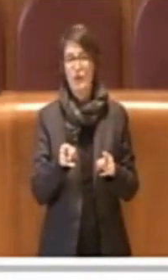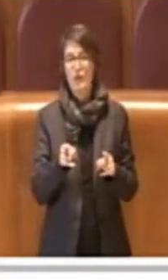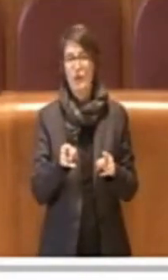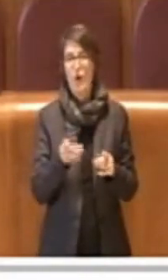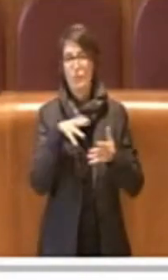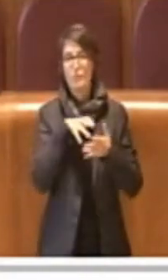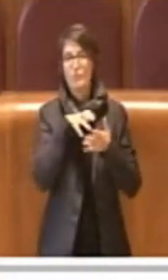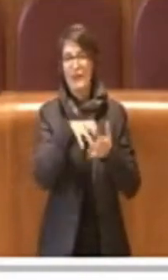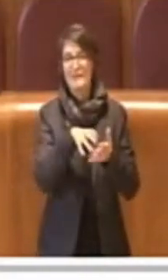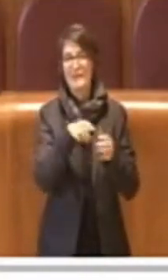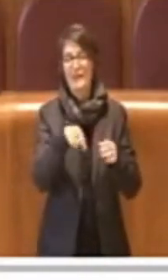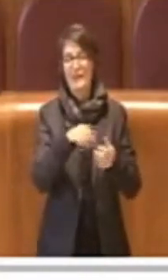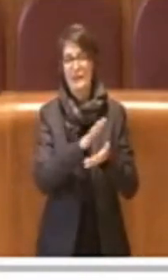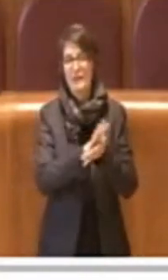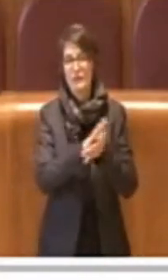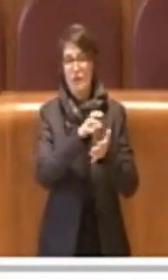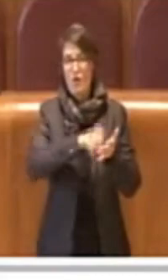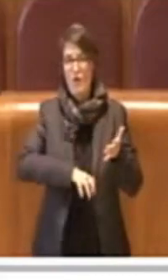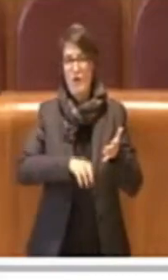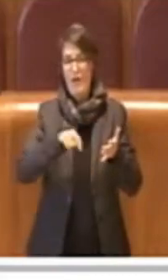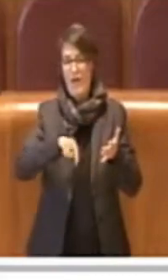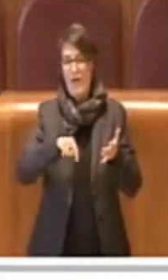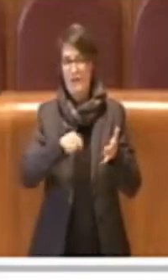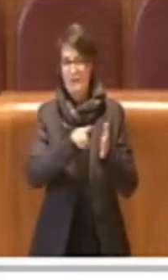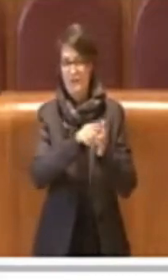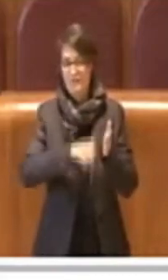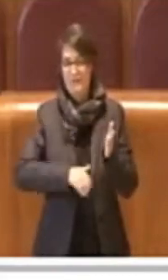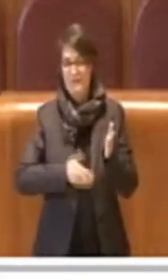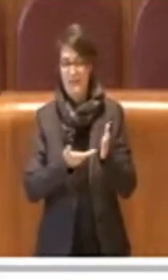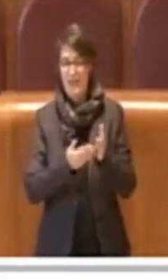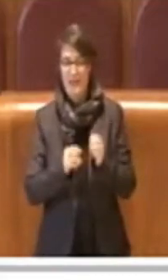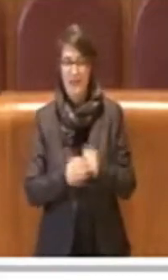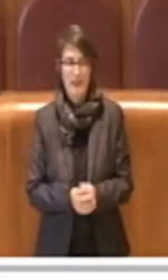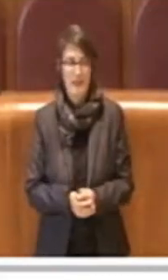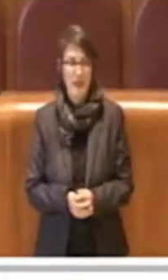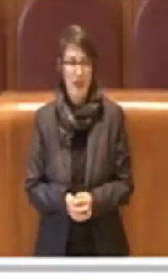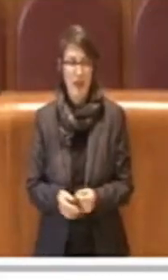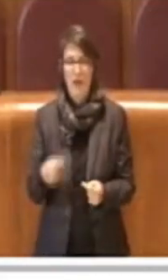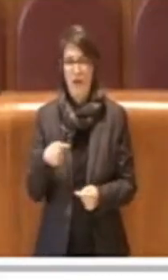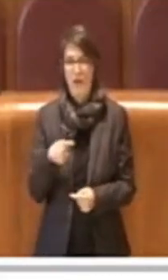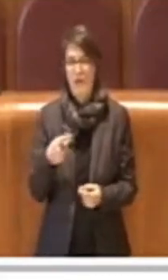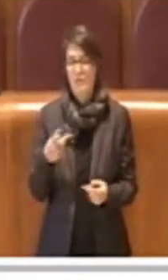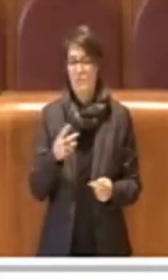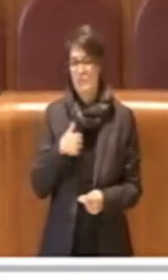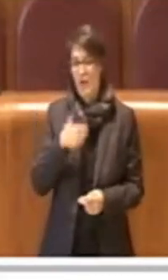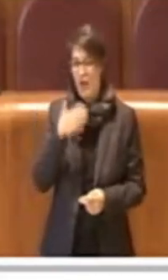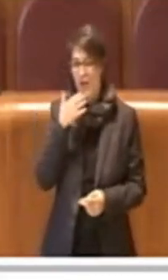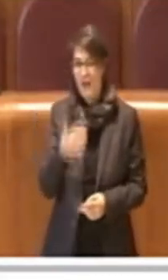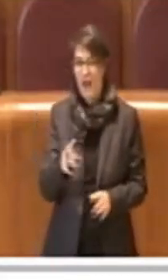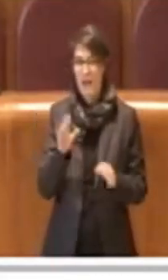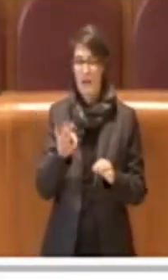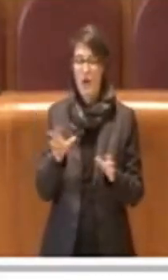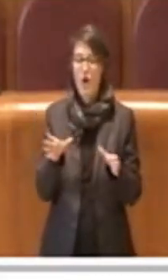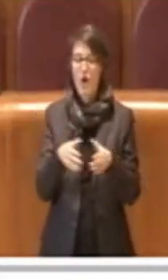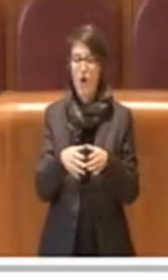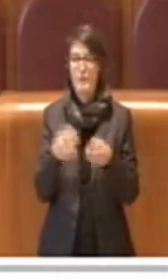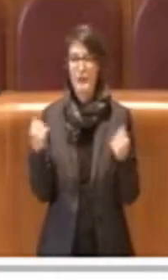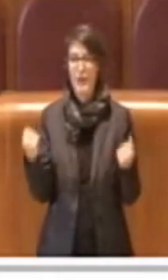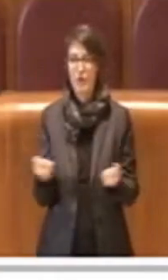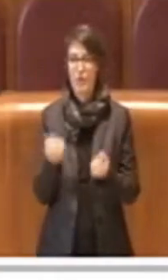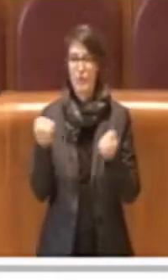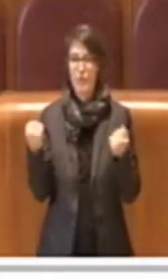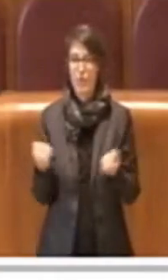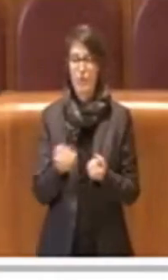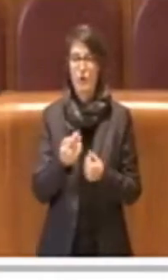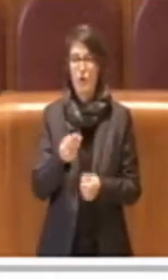'atto oggi in oggetto. Io ringrazio ovviamente il Comitato Promotore per la Food Policy, come ho già